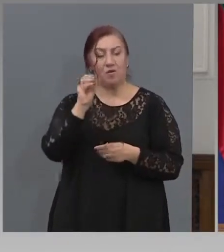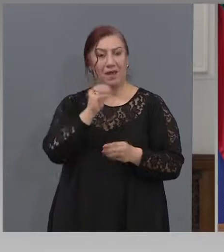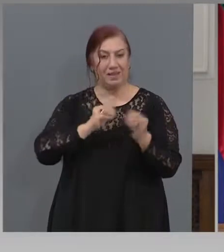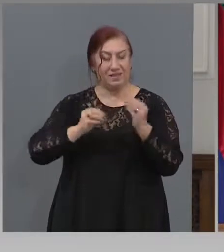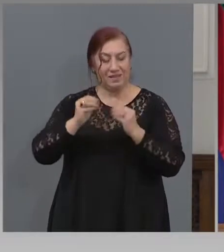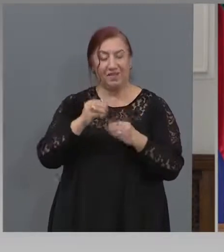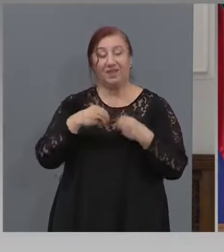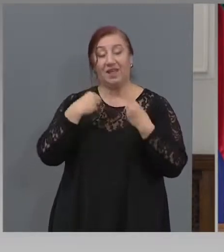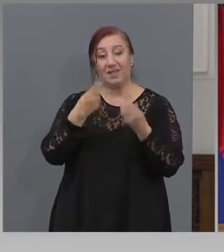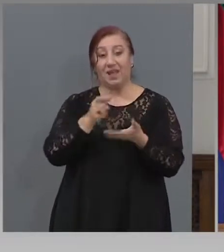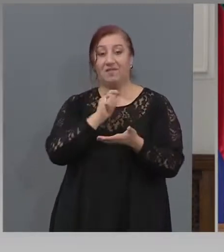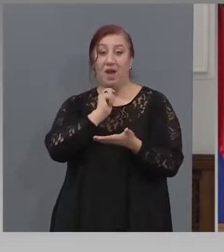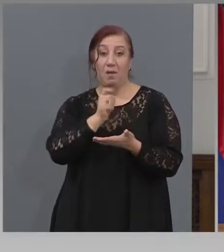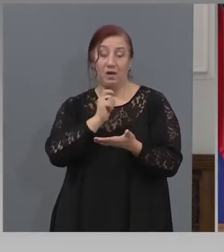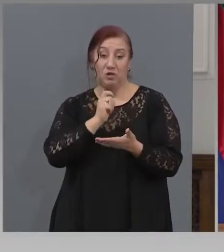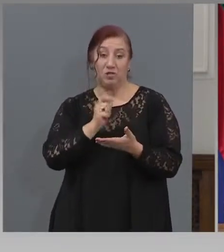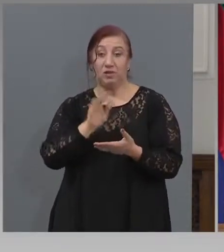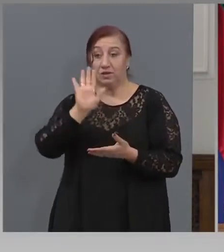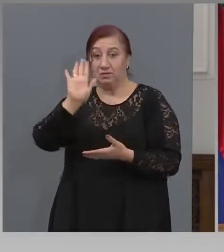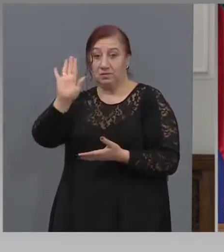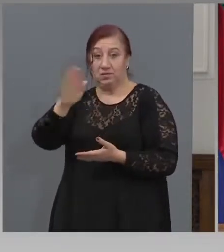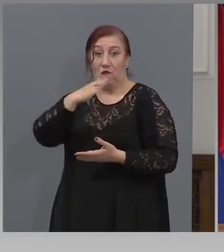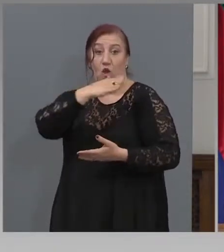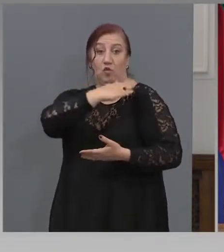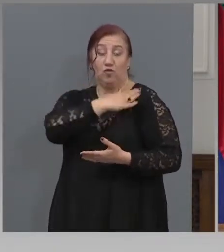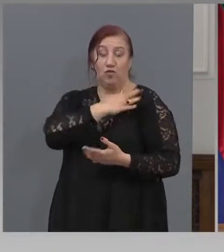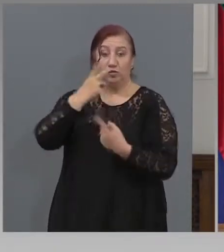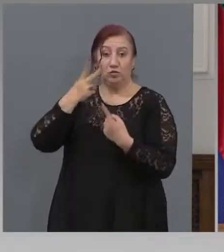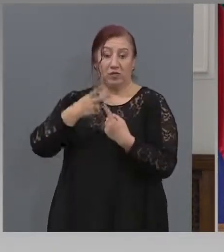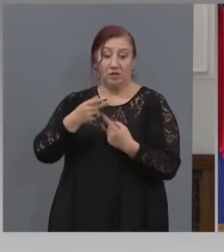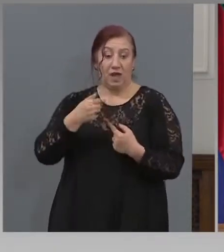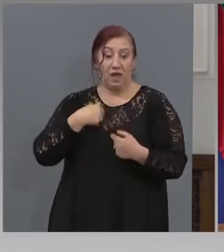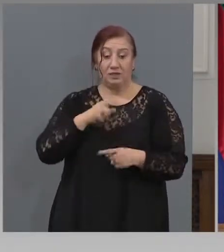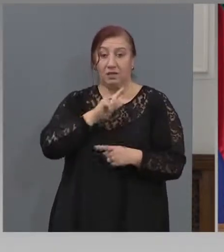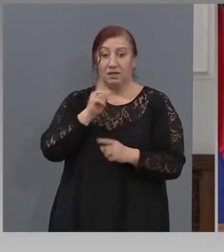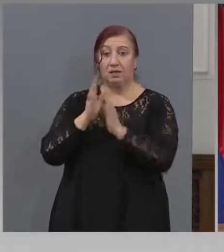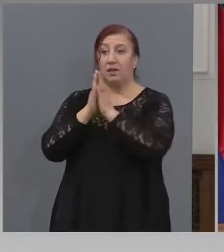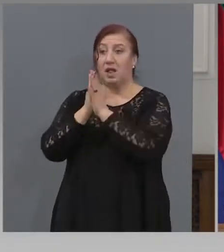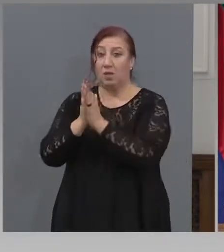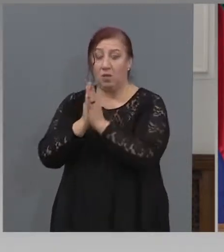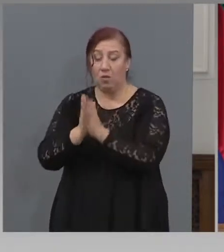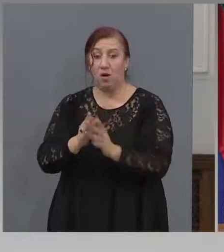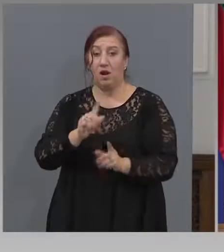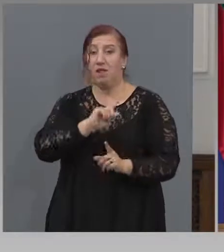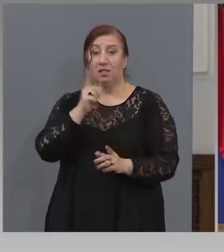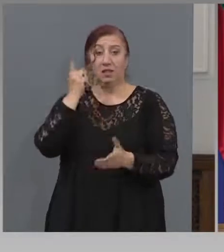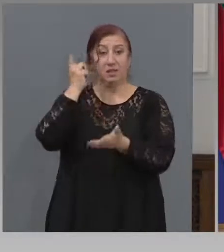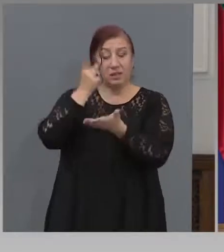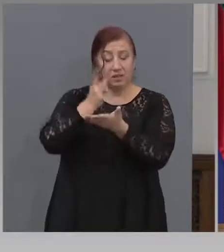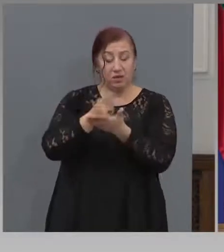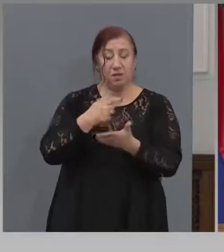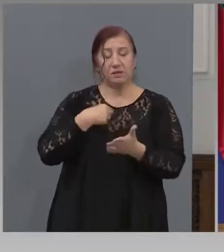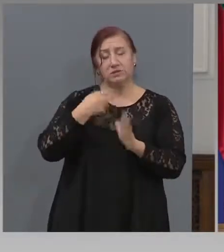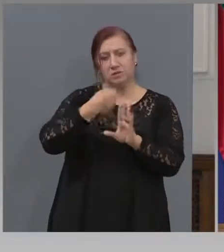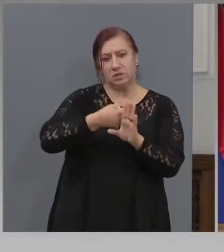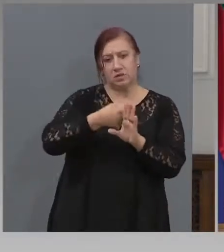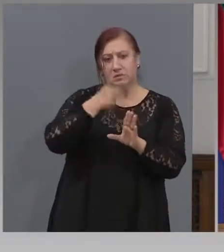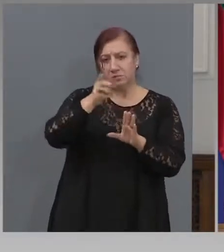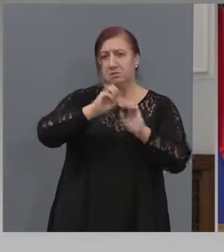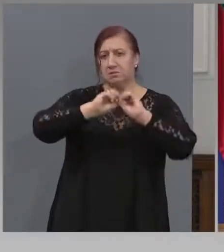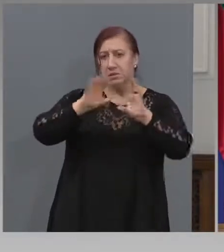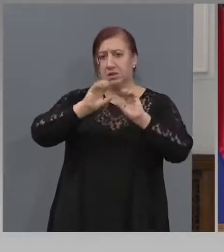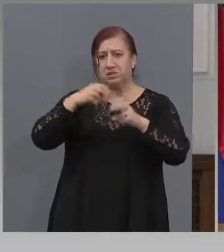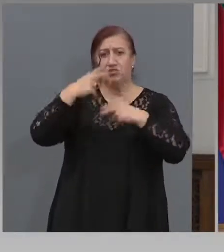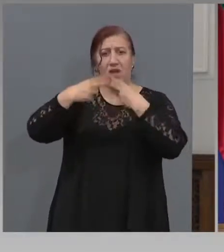ней на отговорност. И аз по никакъв начин не задължавам, не моля или дори настоявам, нека си дават филмите или което си имат по